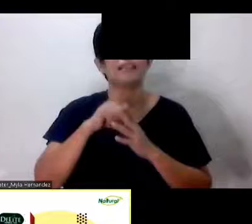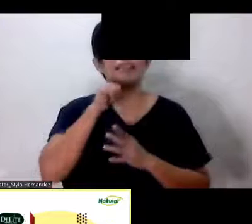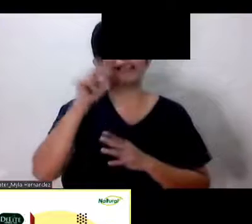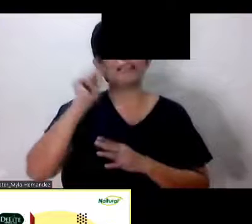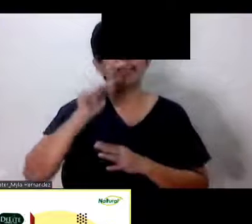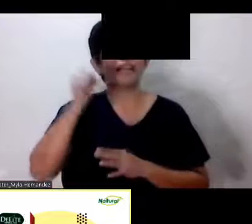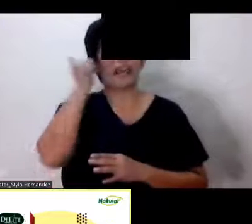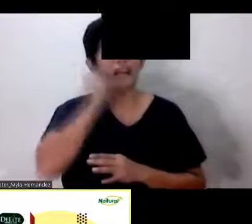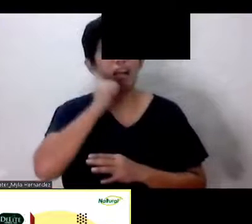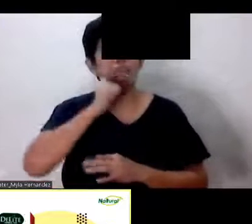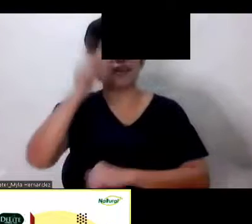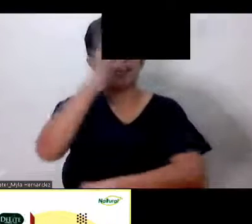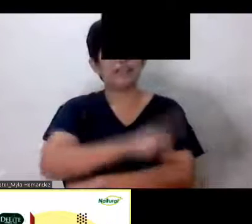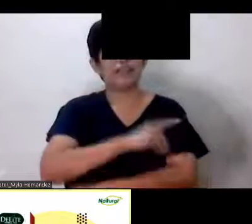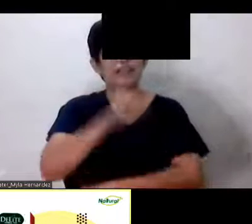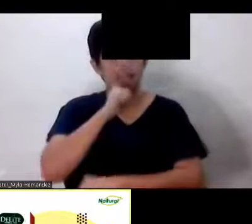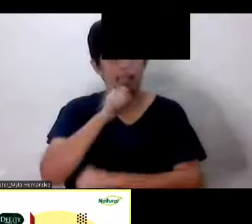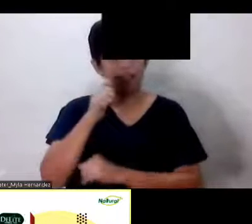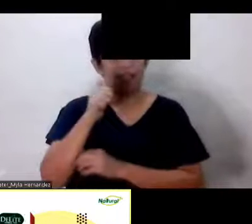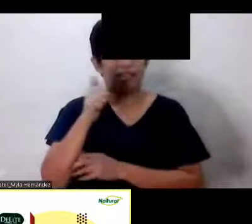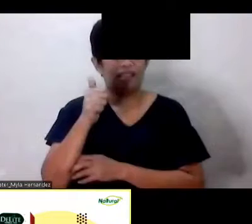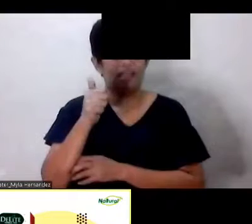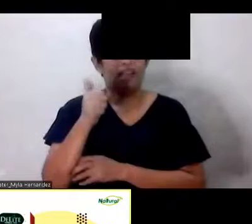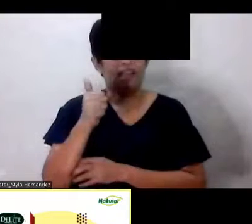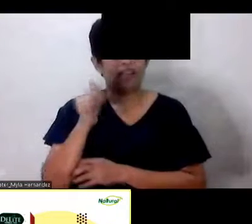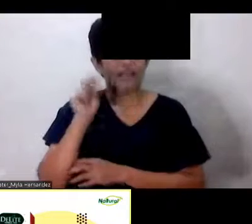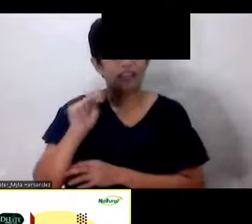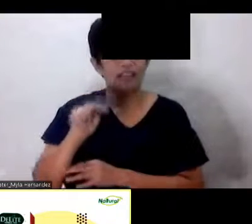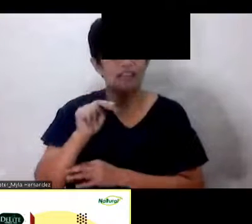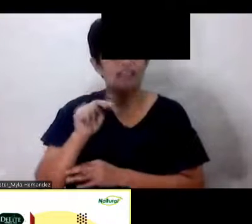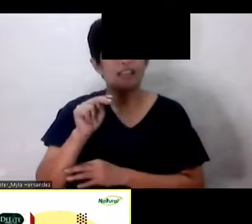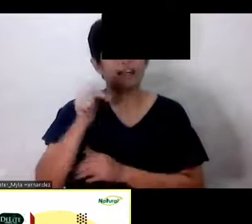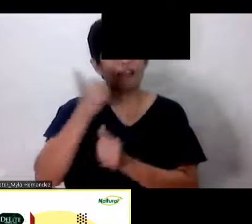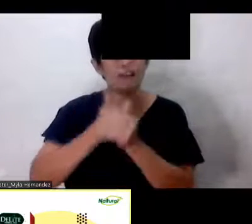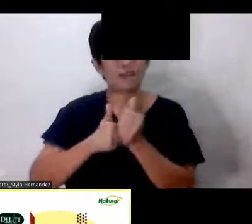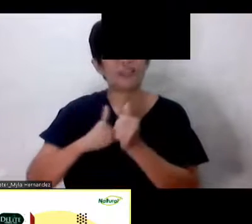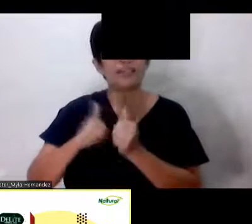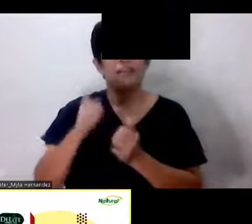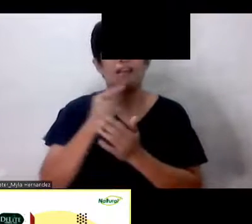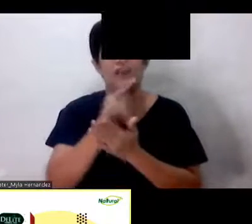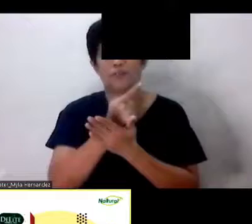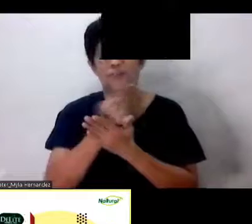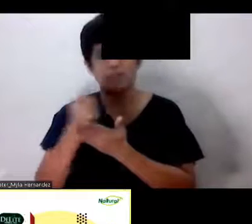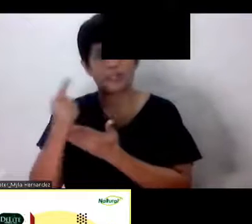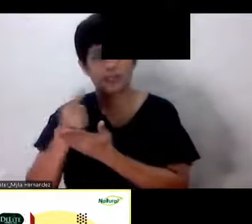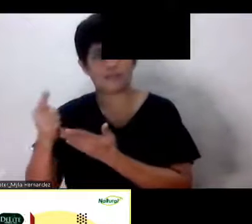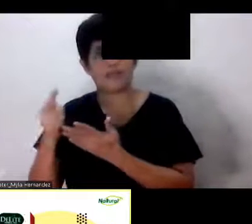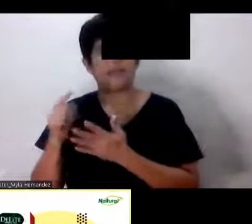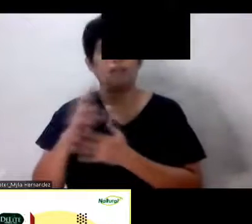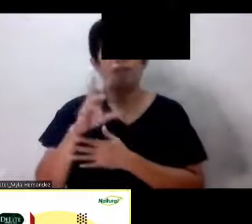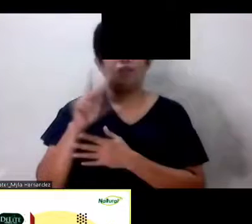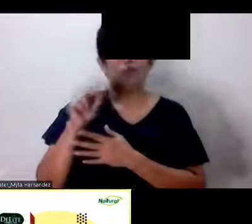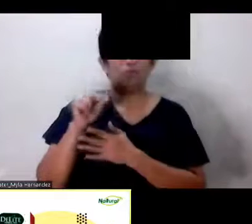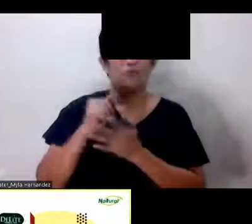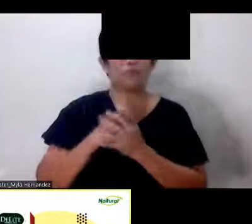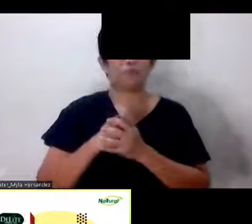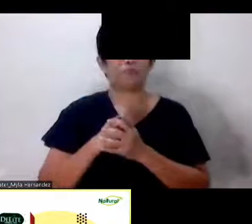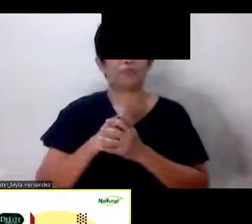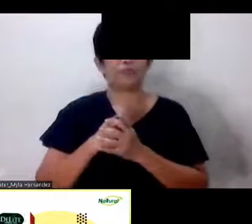araw-araw Hindi naman kailangan linggo-linggo Hindi naman yung kailangan Hindi naman yung pang-araw-araw Yung mga